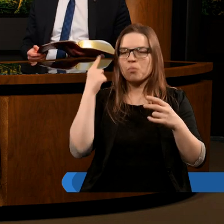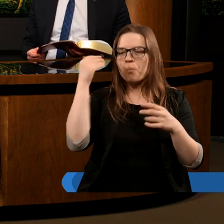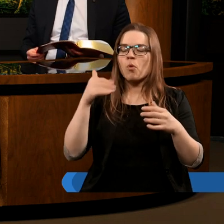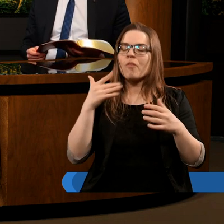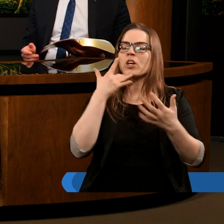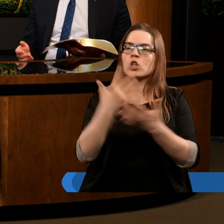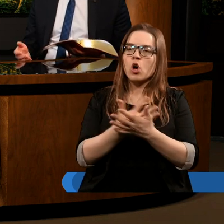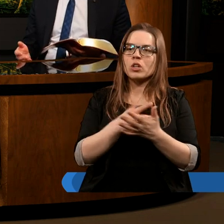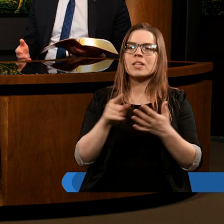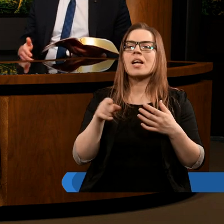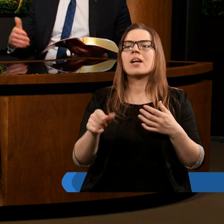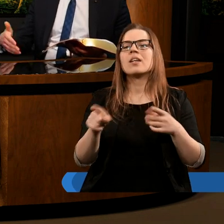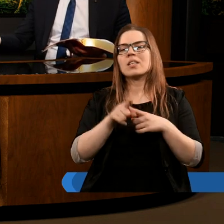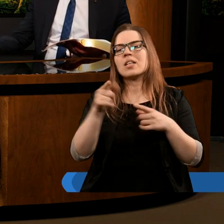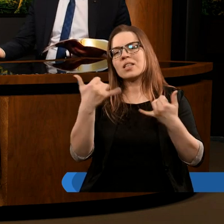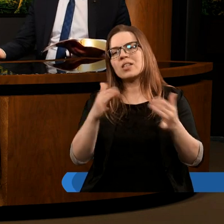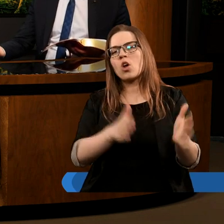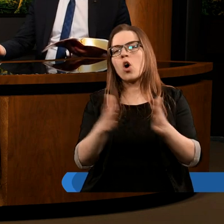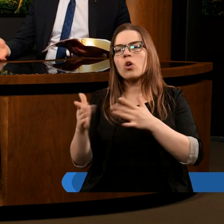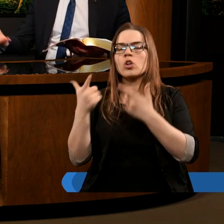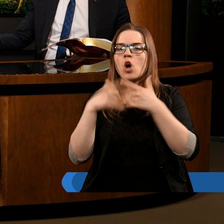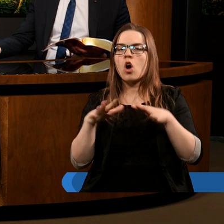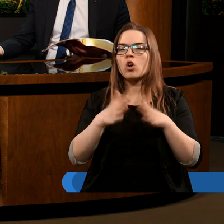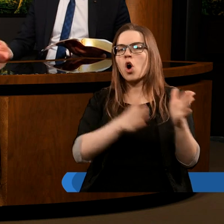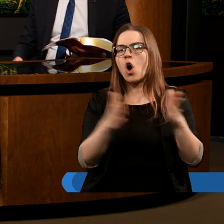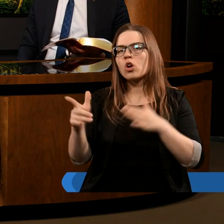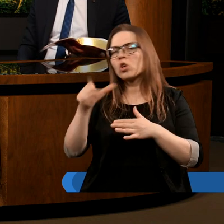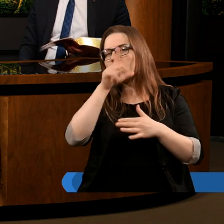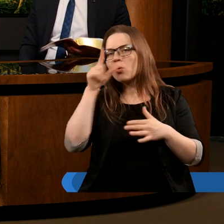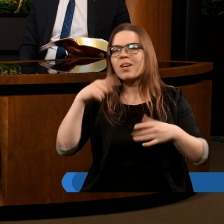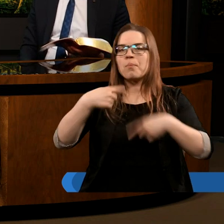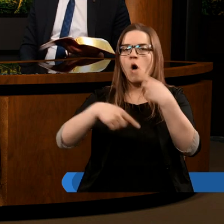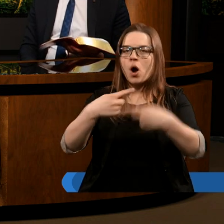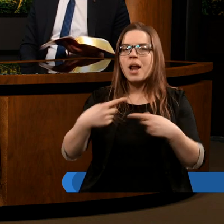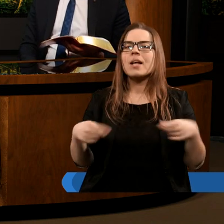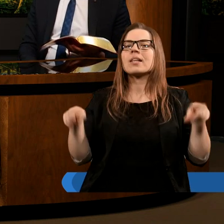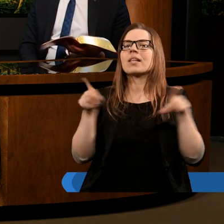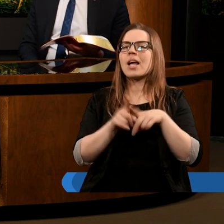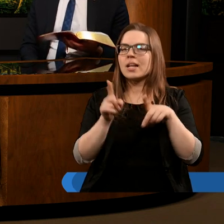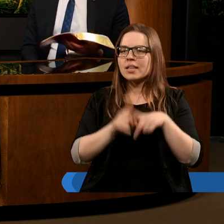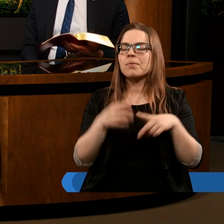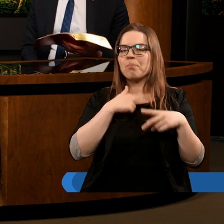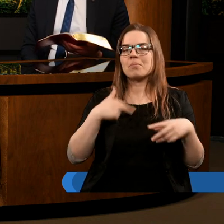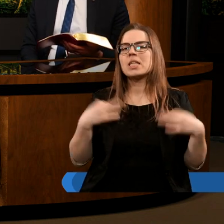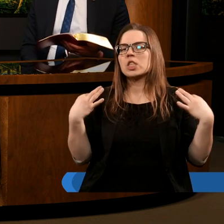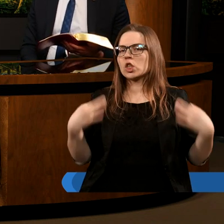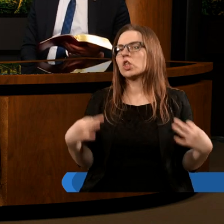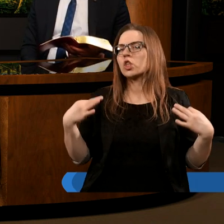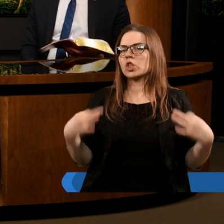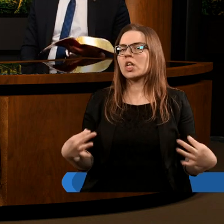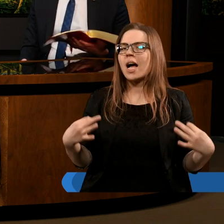mogli z niego korzystać, ale przede wszystkim też i kolejne kościoły, kolejni ludzie, kolejne pokolenia i tak samo my dzisiaj.